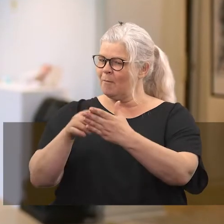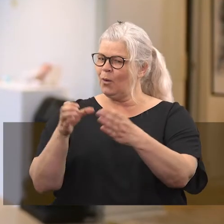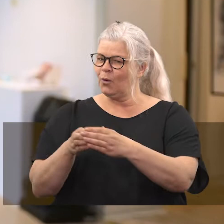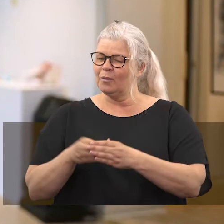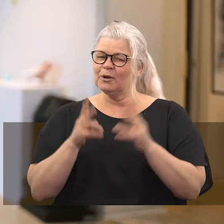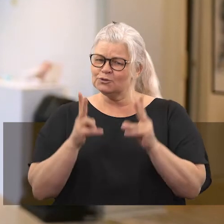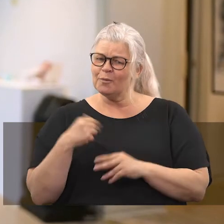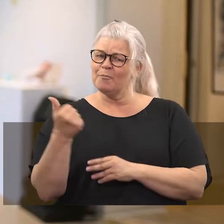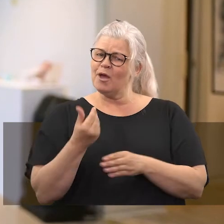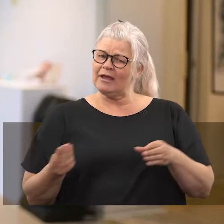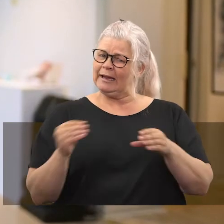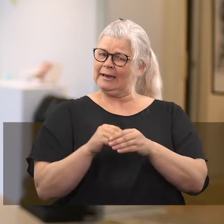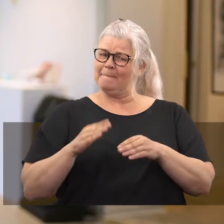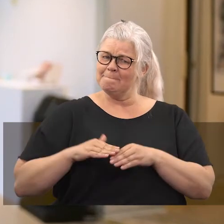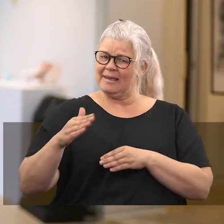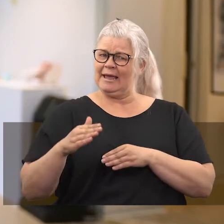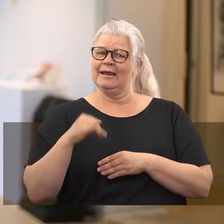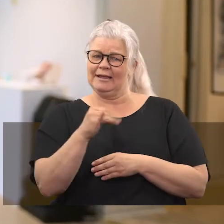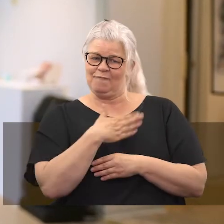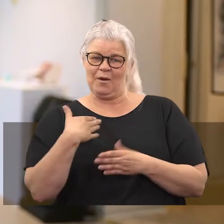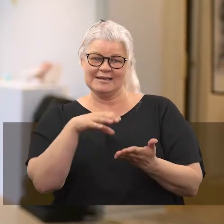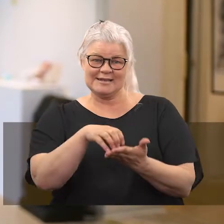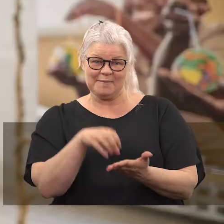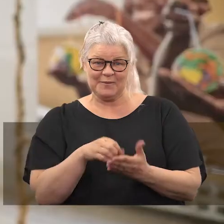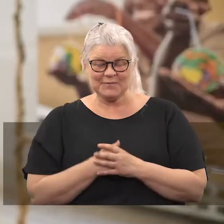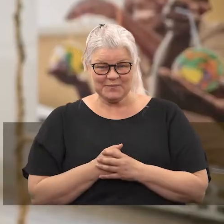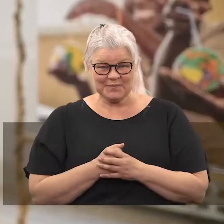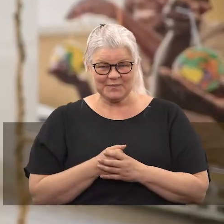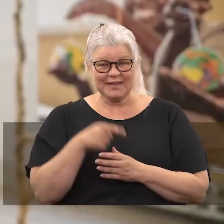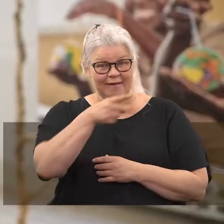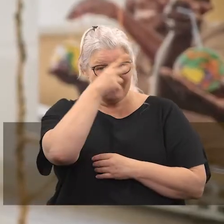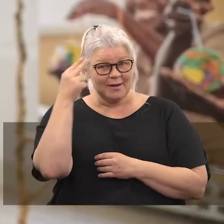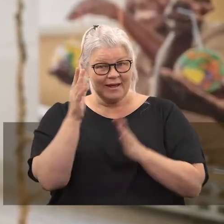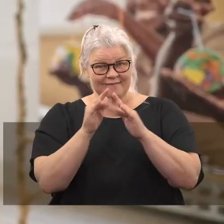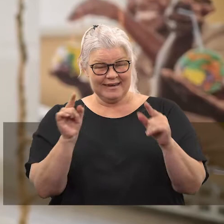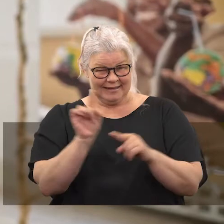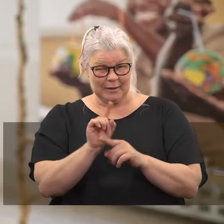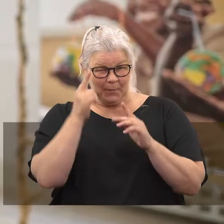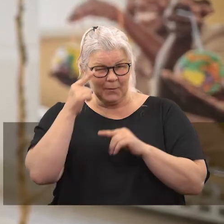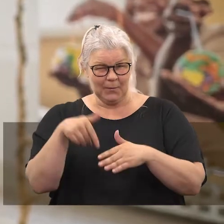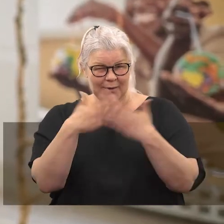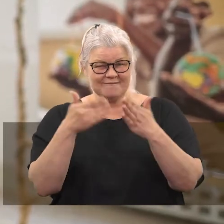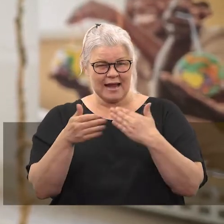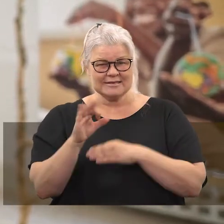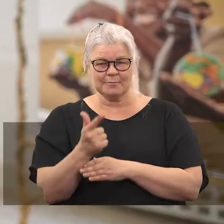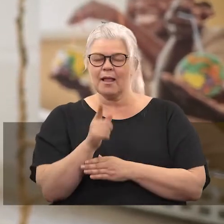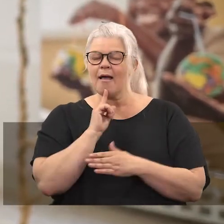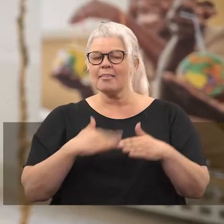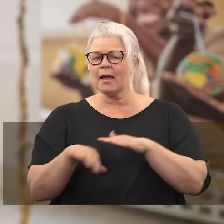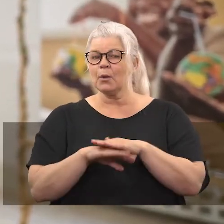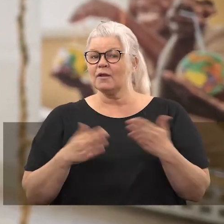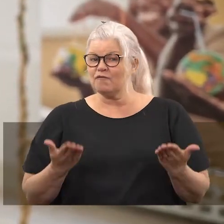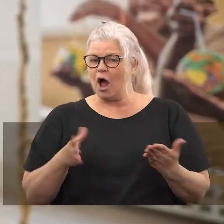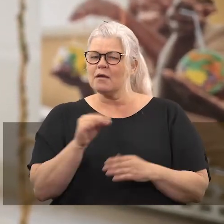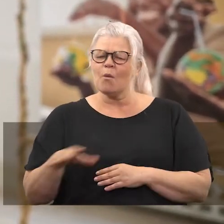som behöver inkluderas än mer i vårt samhälle. Vännersborgs kultur- och fritidsverksamheter har som grundbult